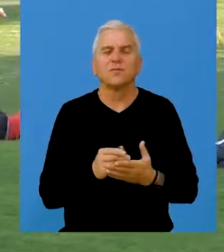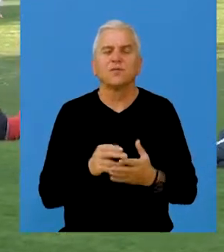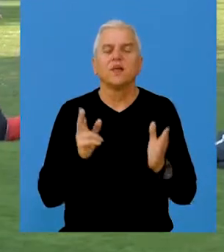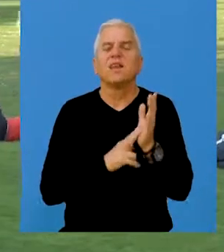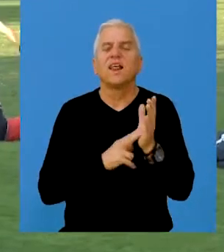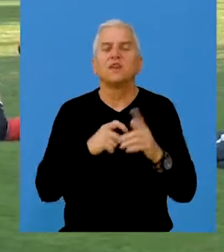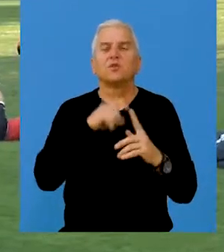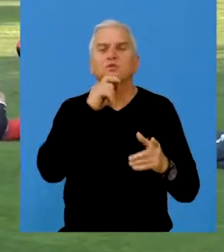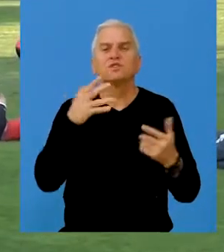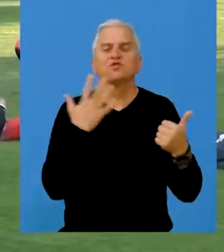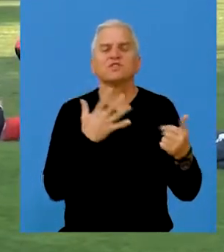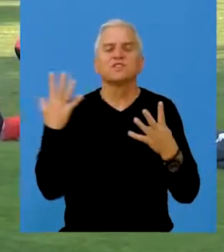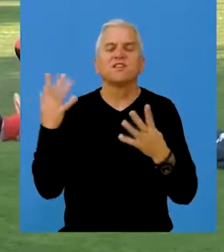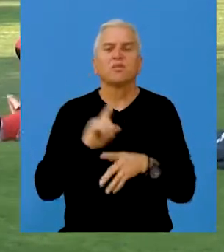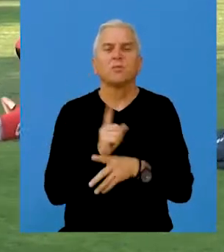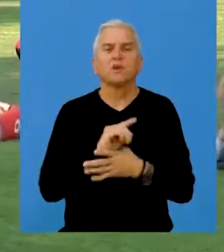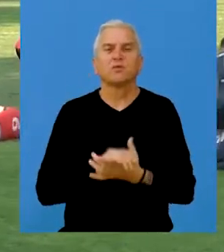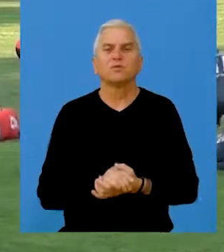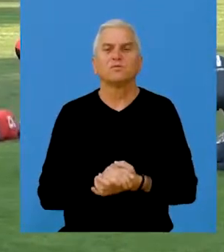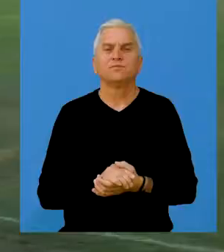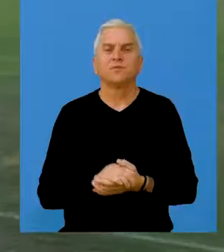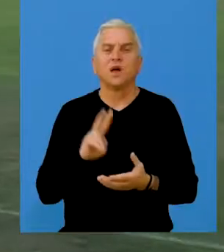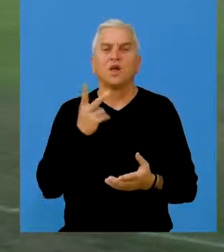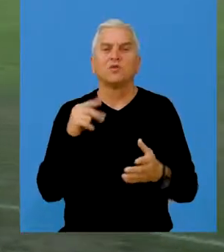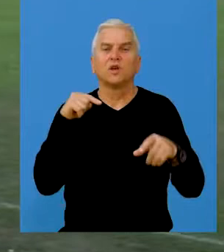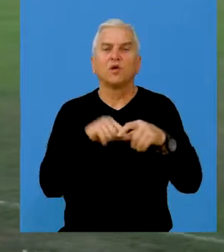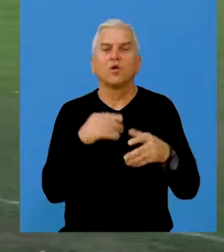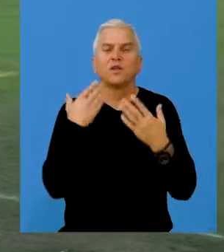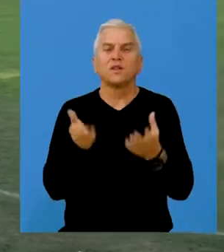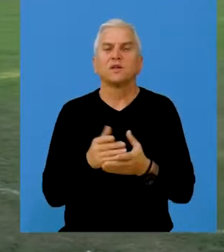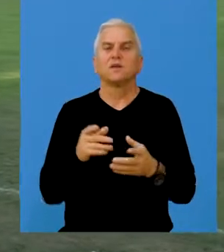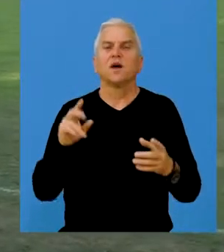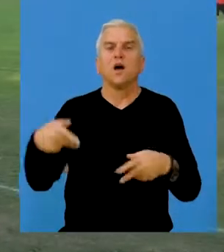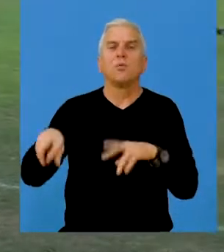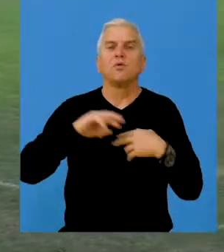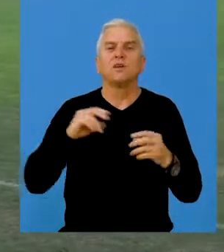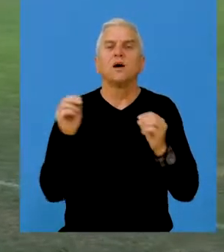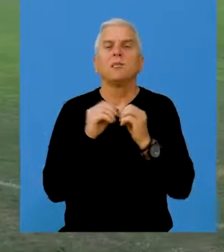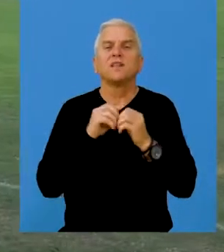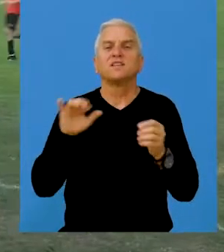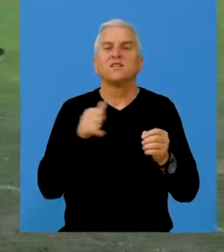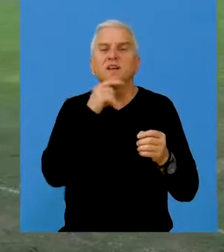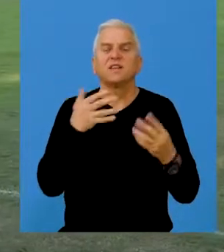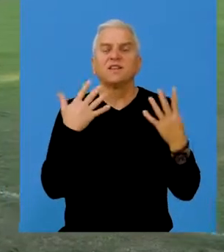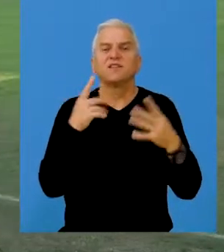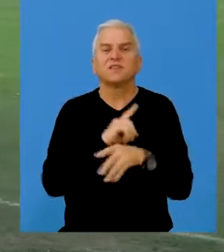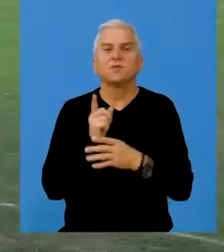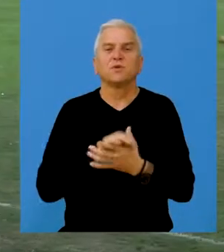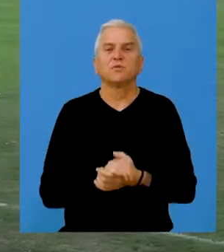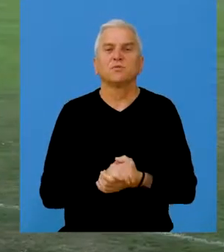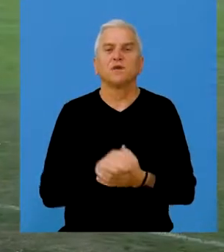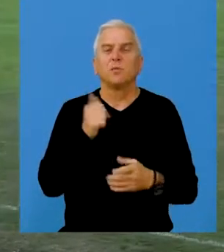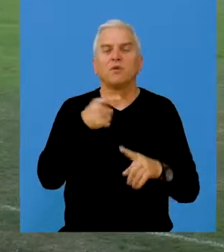upisao se Nenad Kuzrić u 69. minutu, dok je drugi gol postigao povratnik Bratislav Jelić u 90.